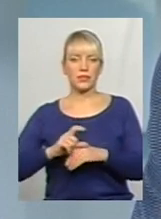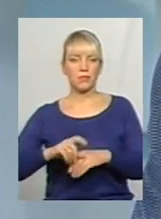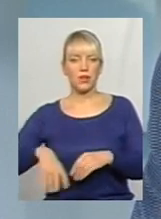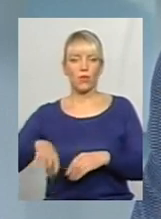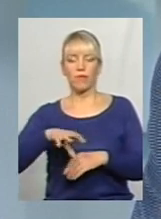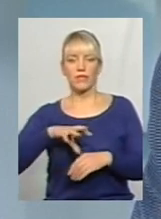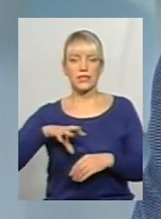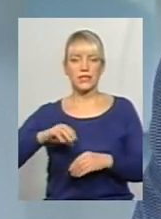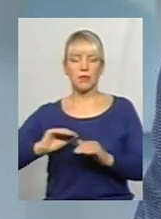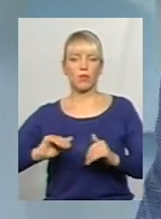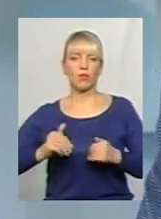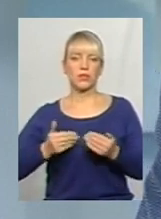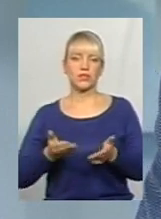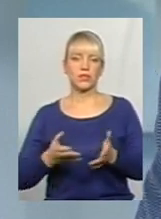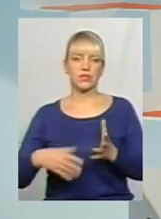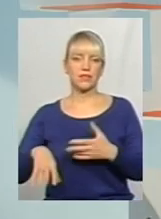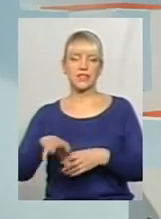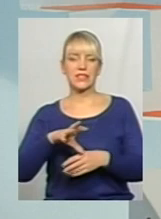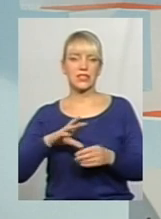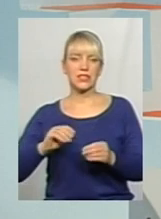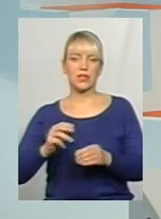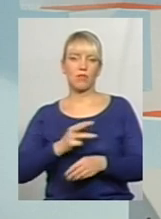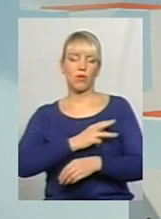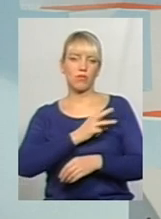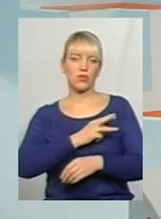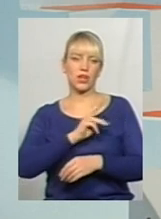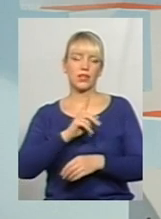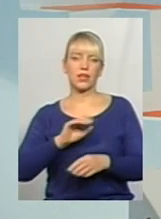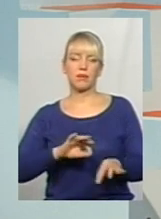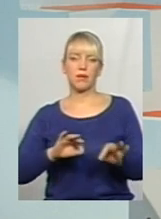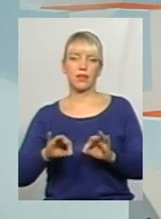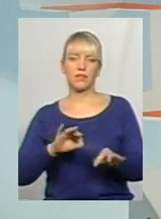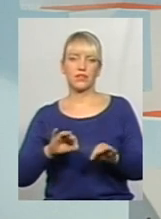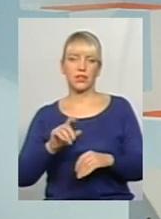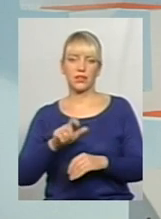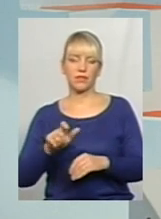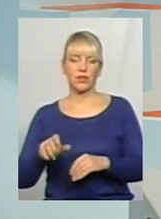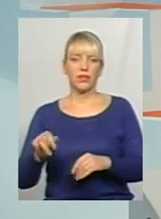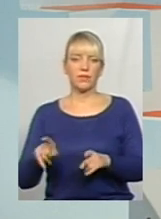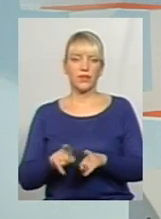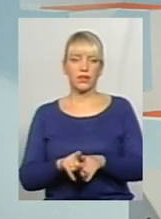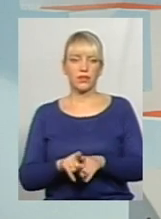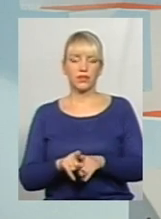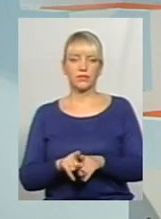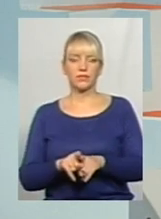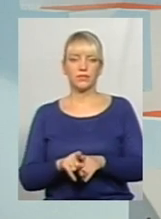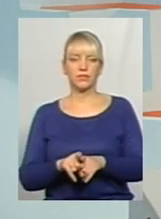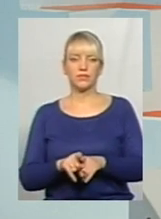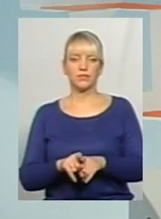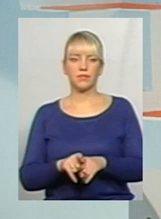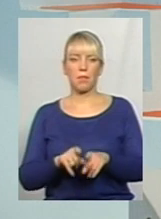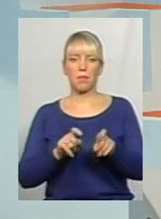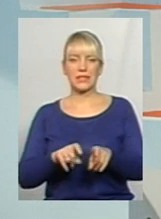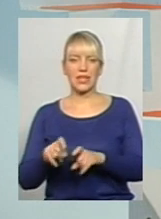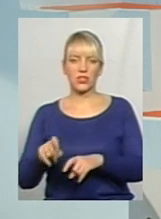пропозиції, максимально всі побажання, як перевізників, так і безпосередньо